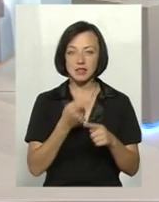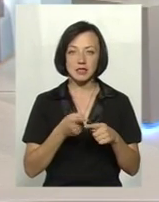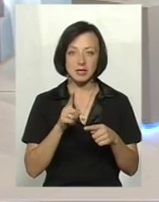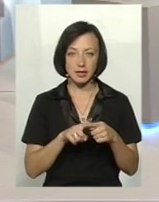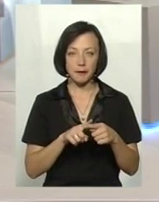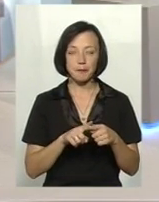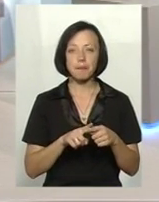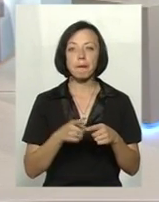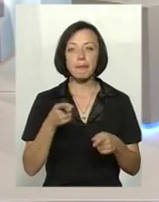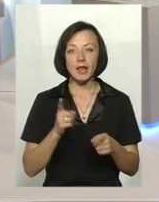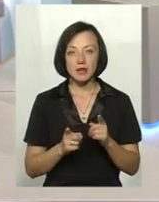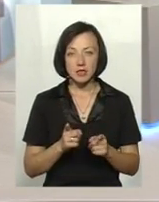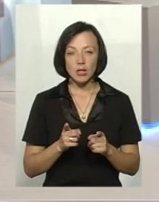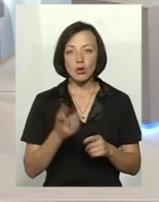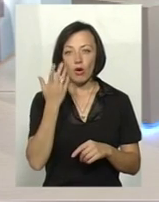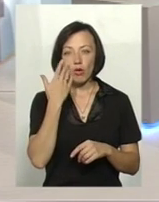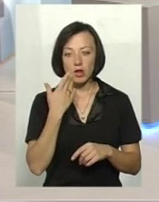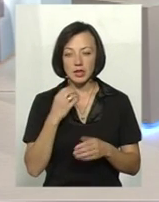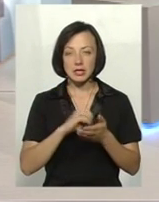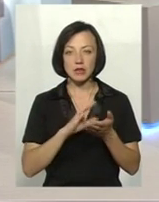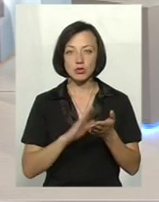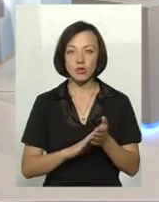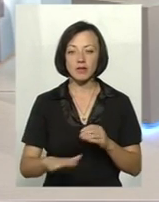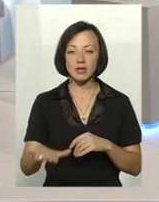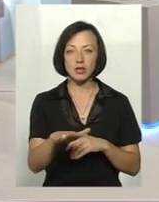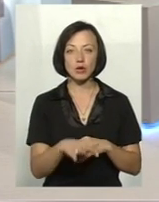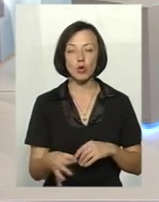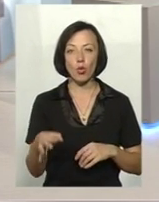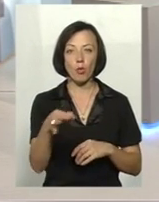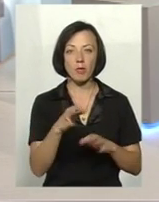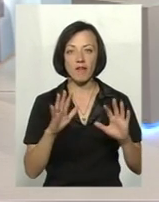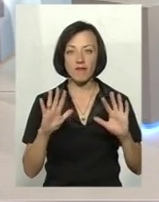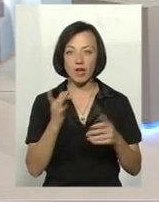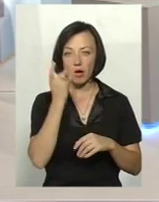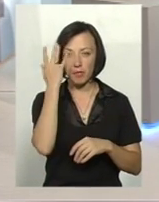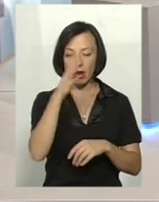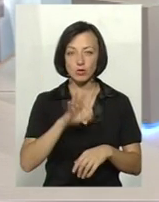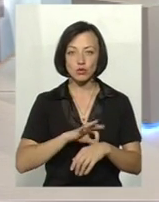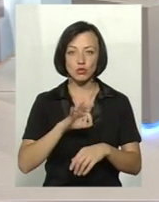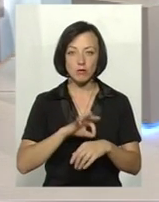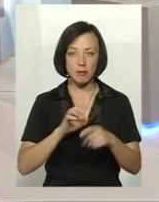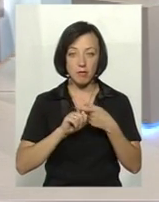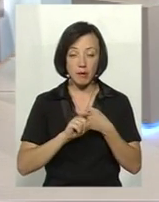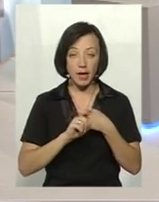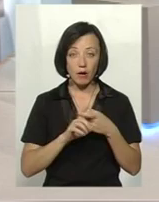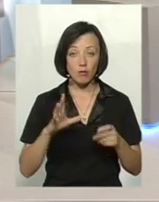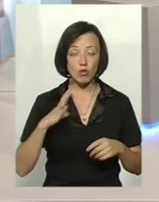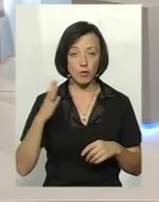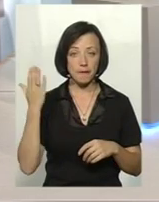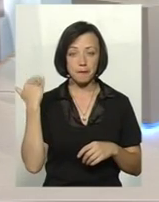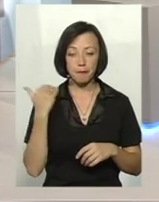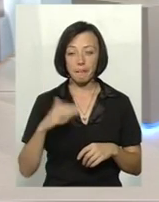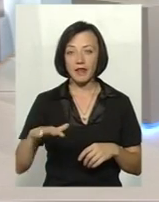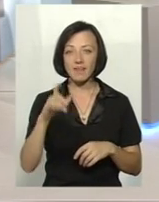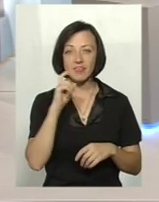абсолютно... Ну, звичайно, коли в нас зареєстрували на території області випадок африканської чуми, ну, на території